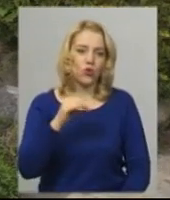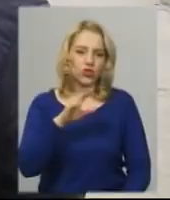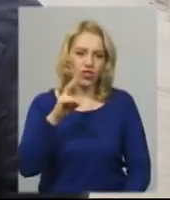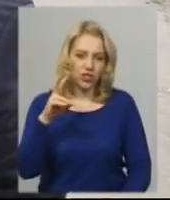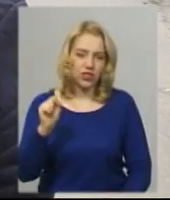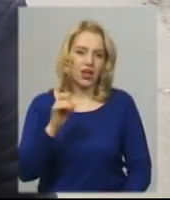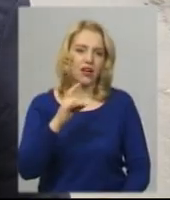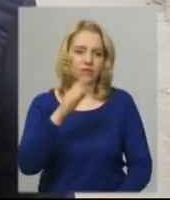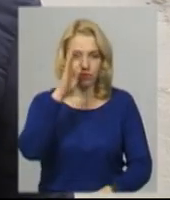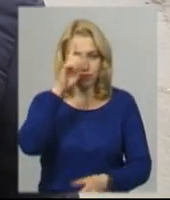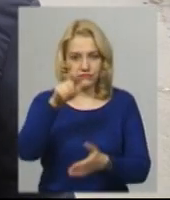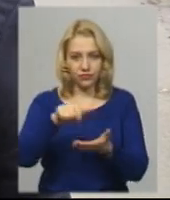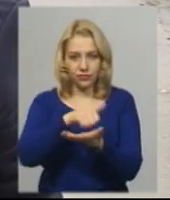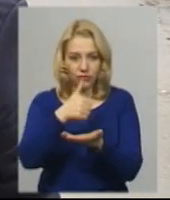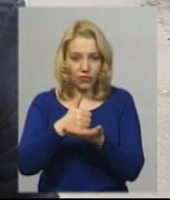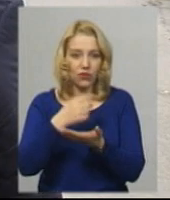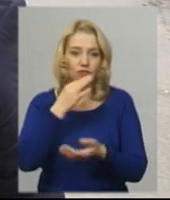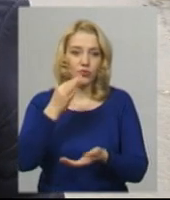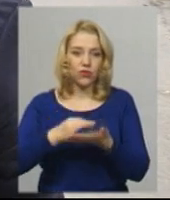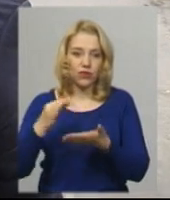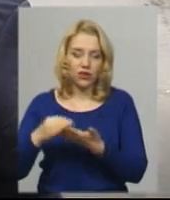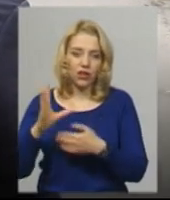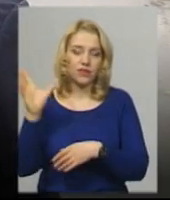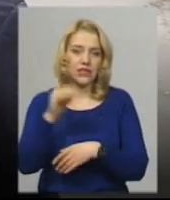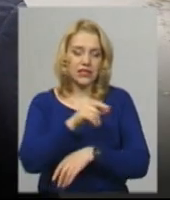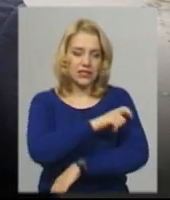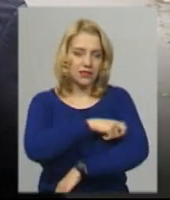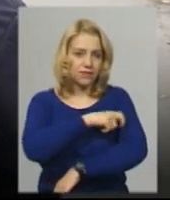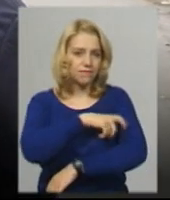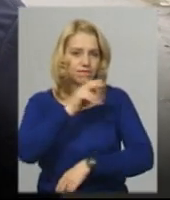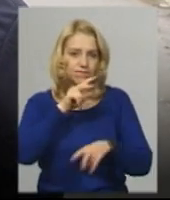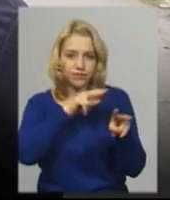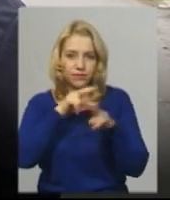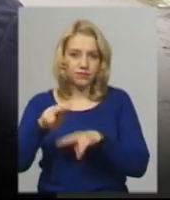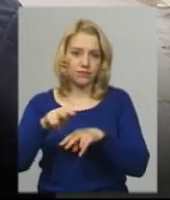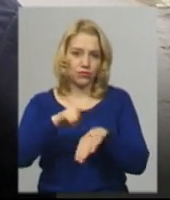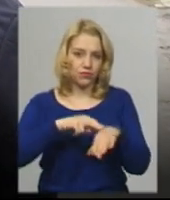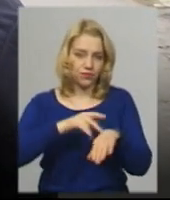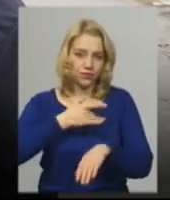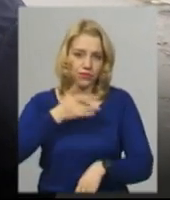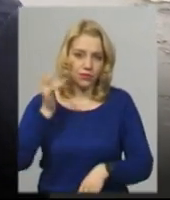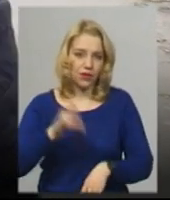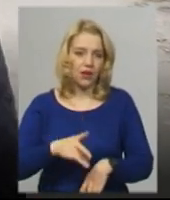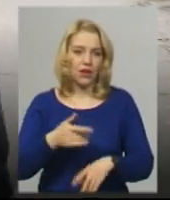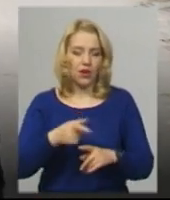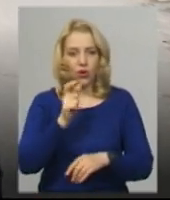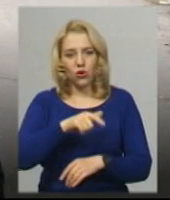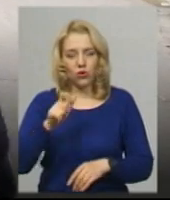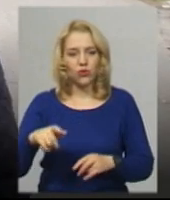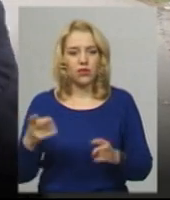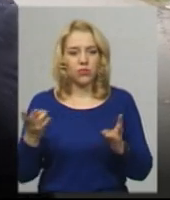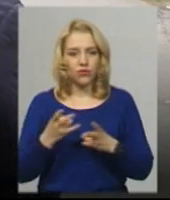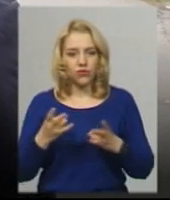розповідає. Півосьм були всі тут, служби були, хлопці стоять, контролюють людей, мають люди